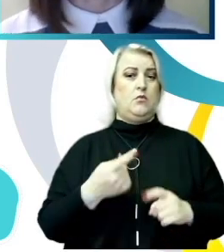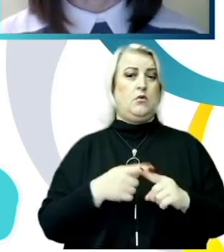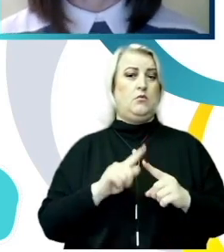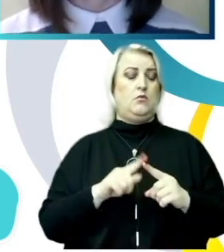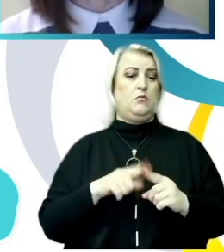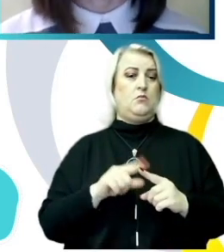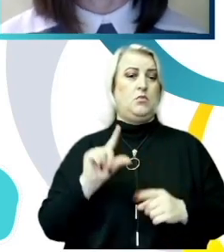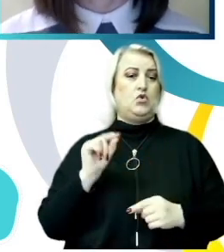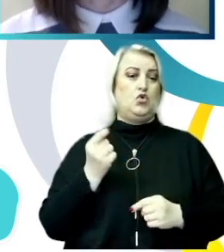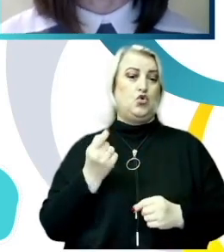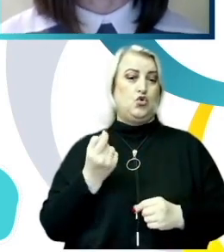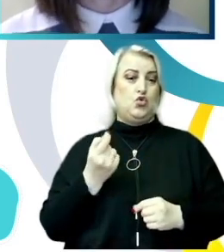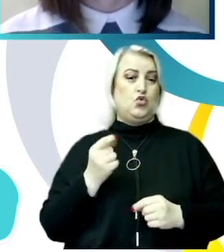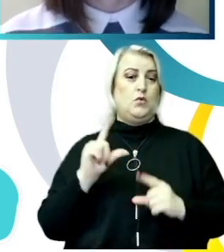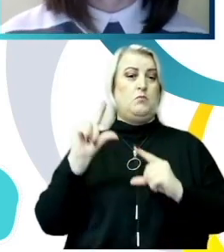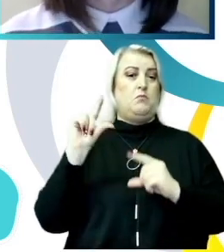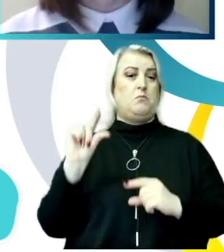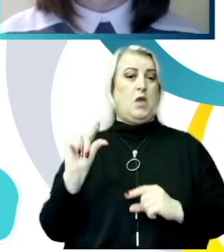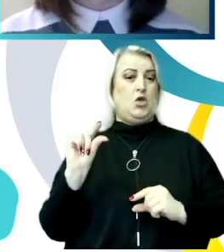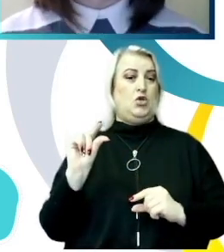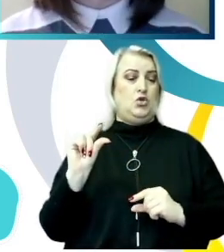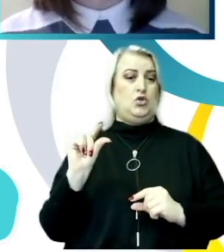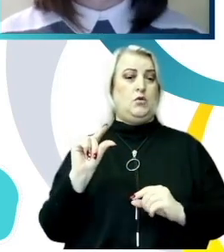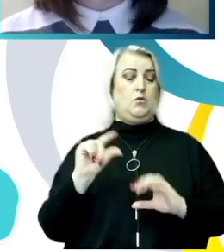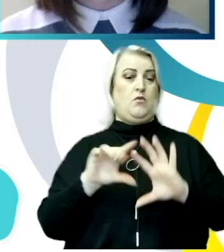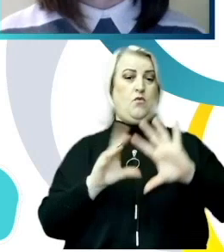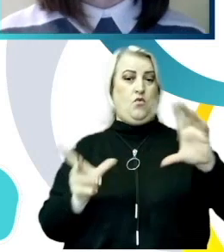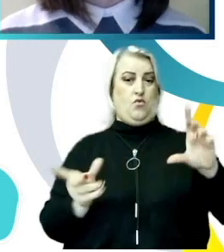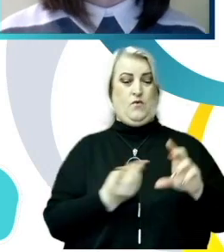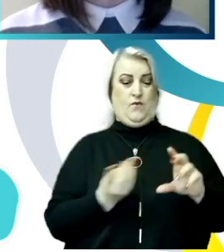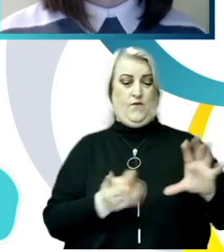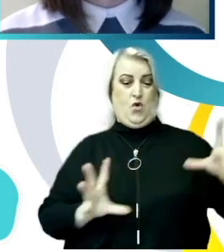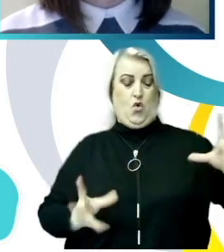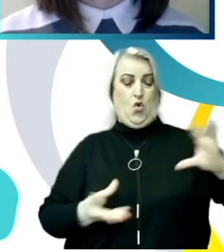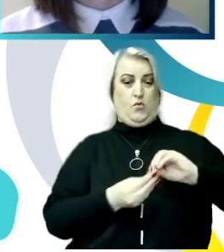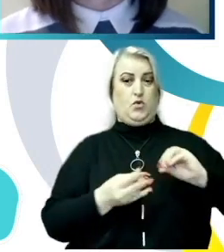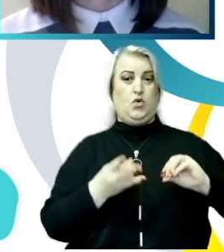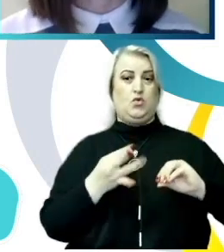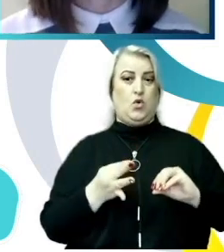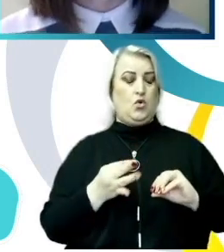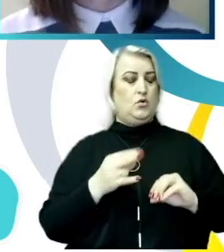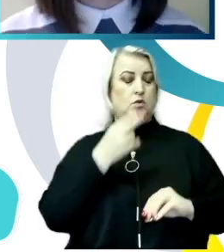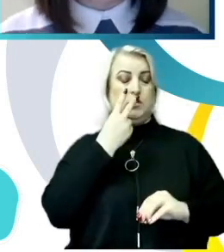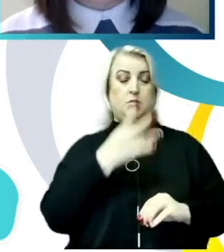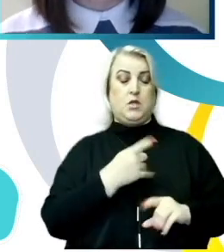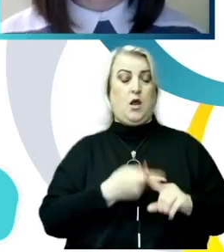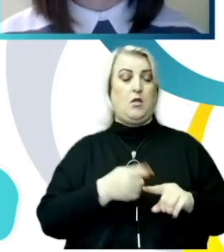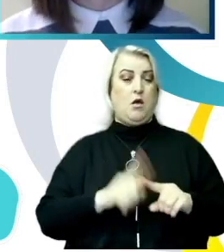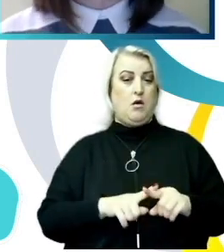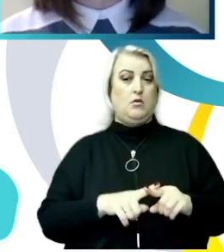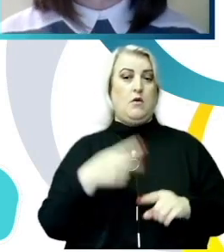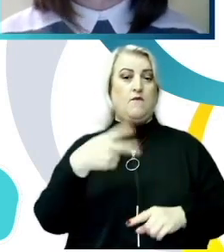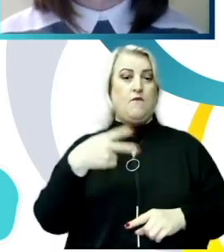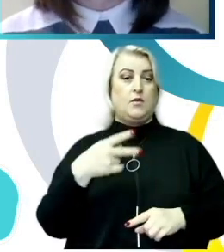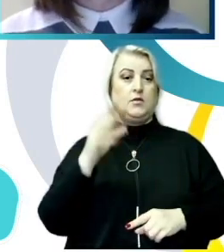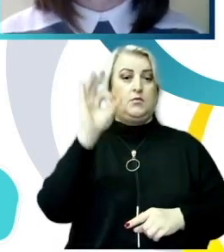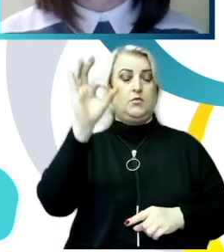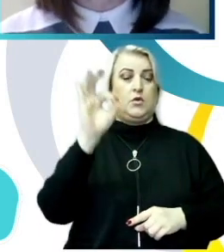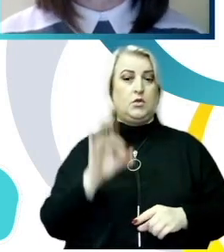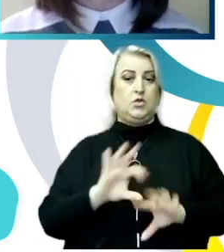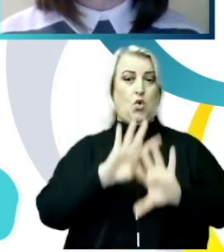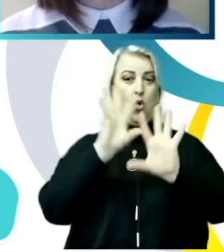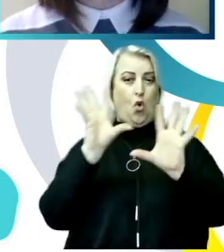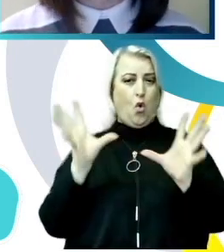mai mic comparativ cu celelalte două clastere de forme subtile și forme medii, dar, necătând la acest fapt, 20% din eșantionul